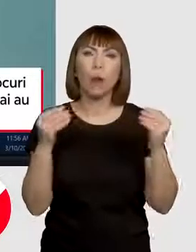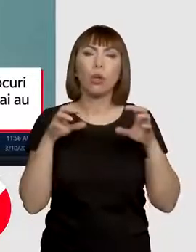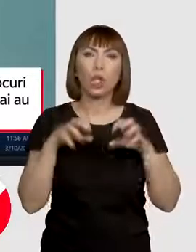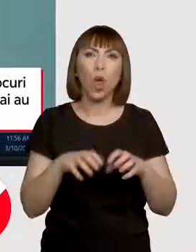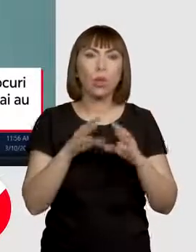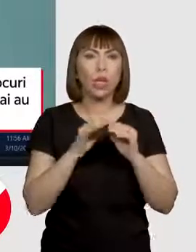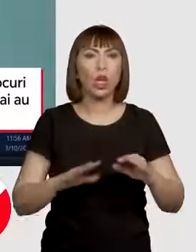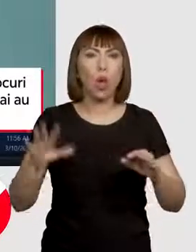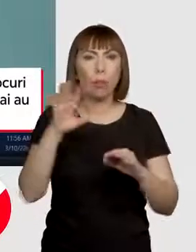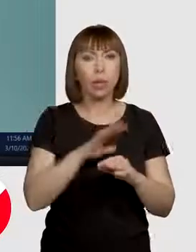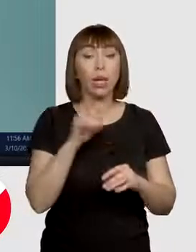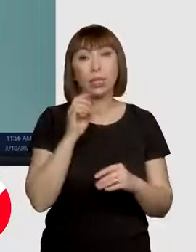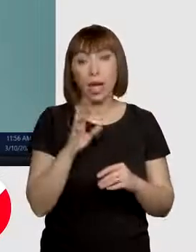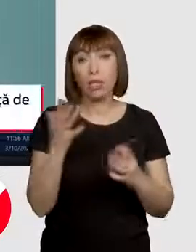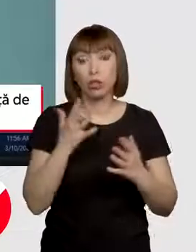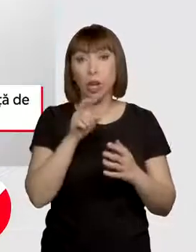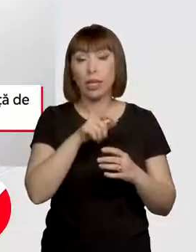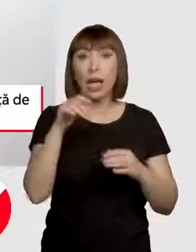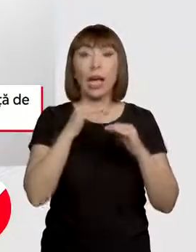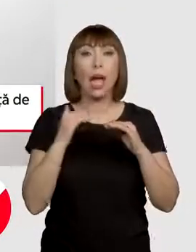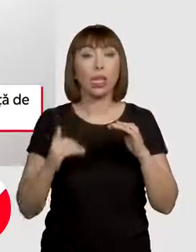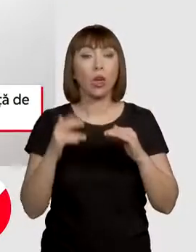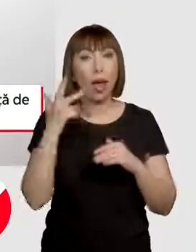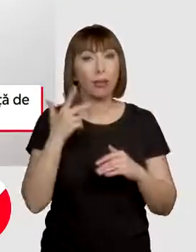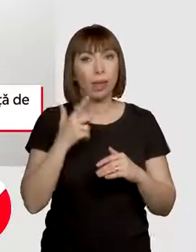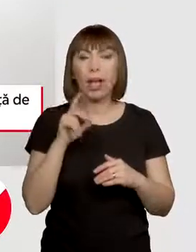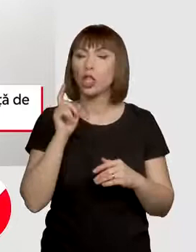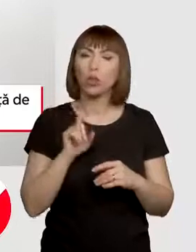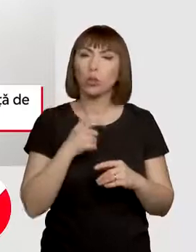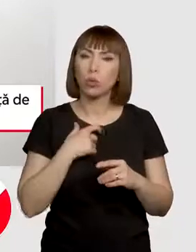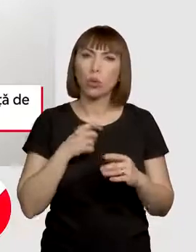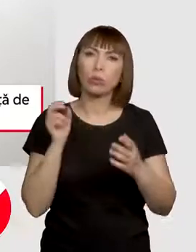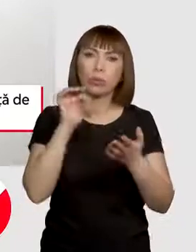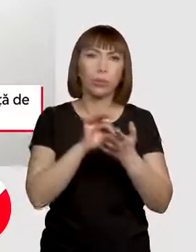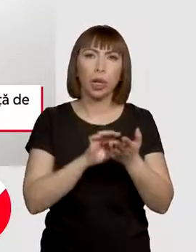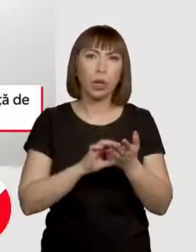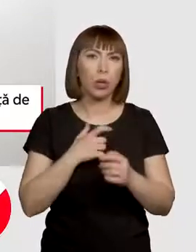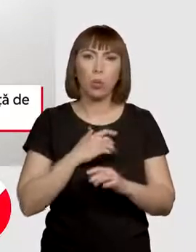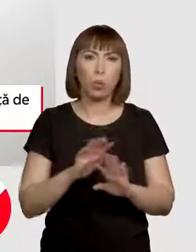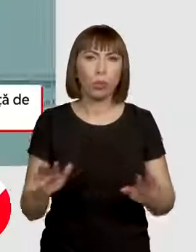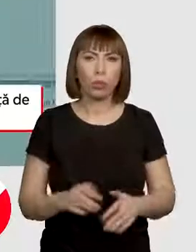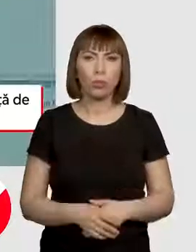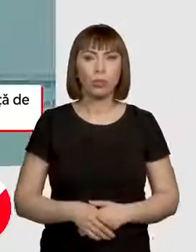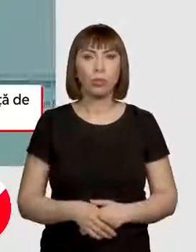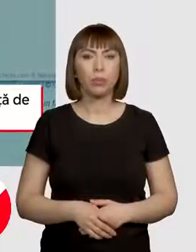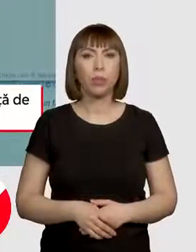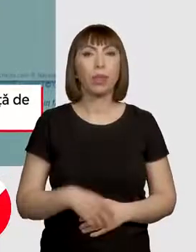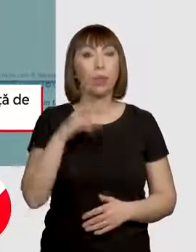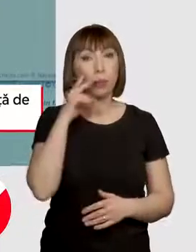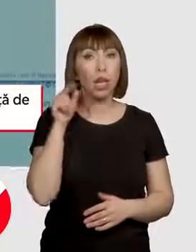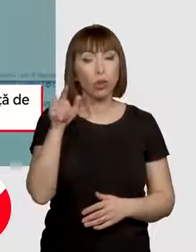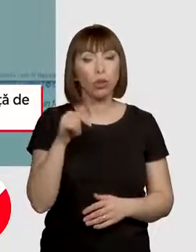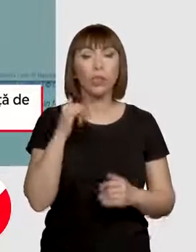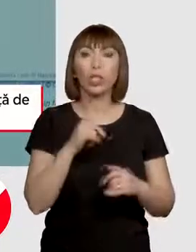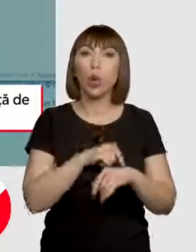locuri din țară, dar celor din categoria a treia tot nu li se permite programarea. La Brașov,